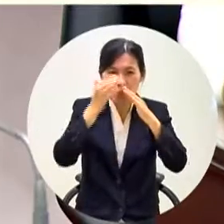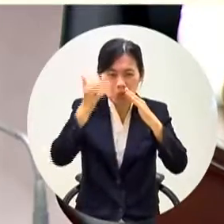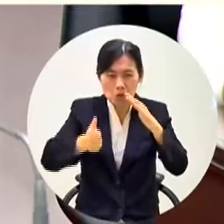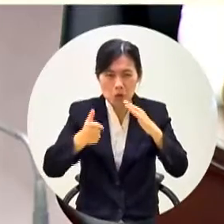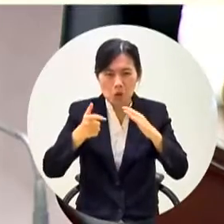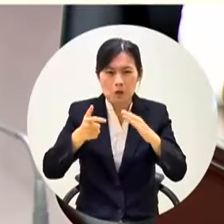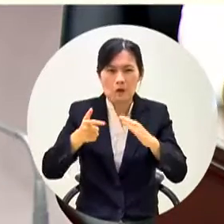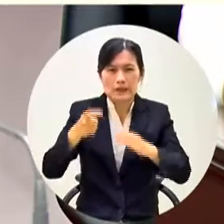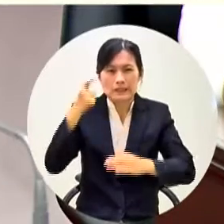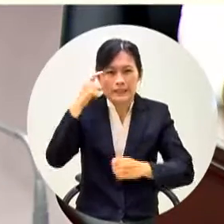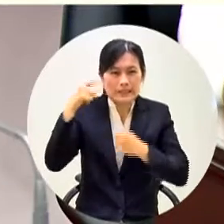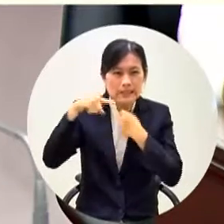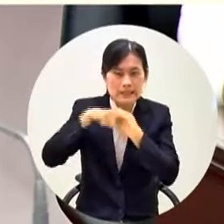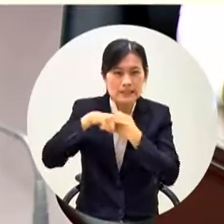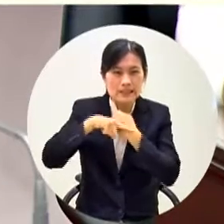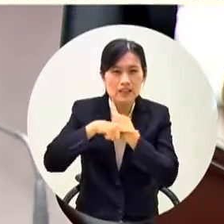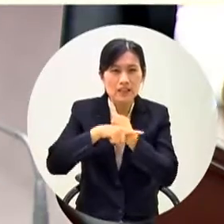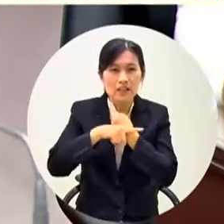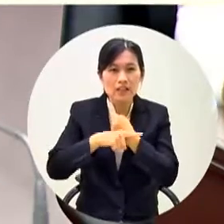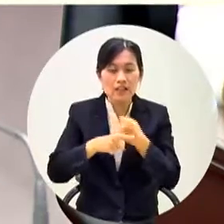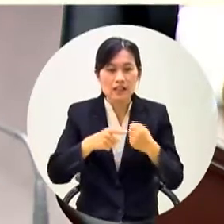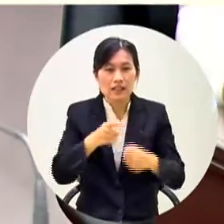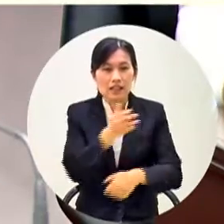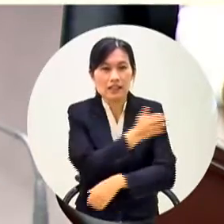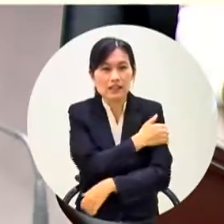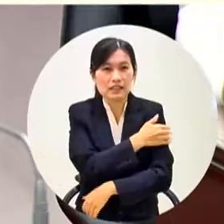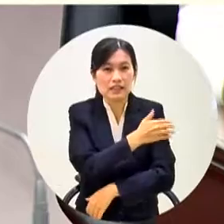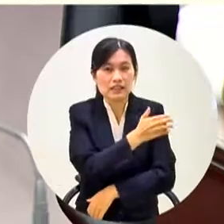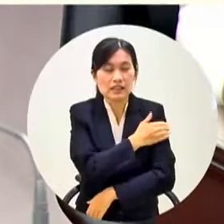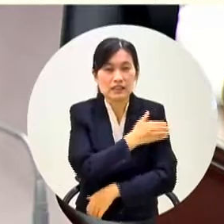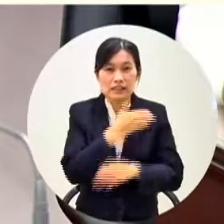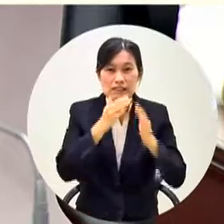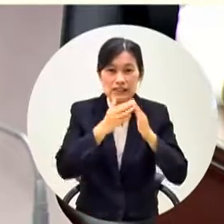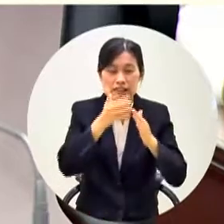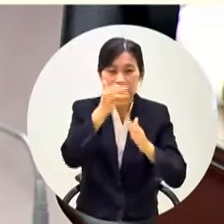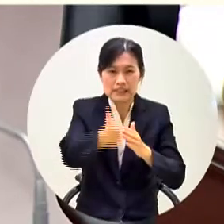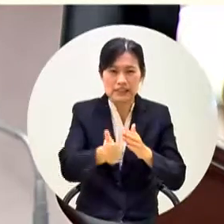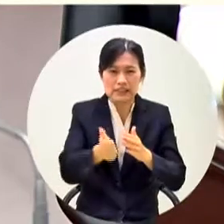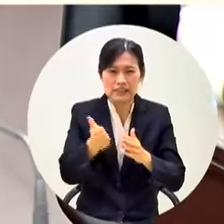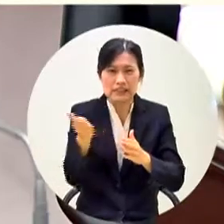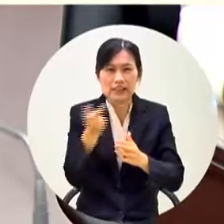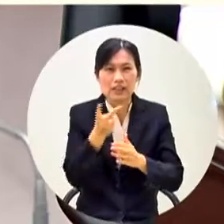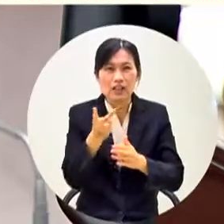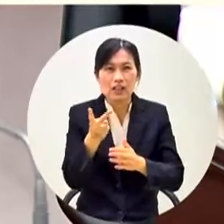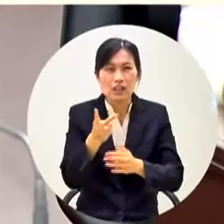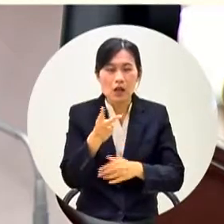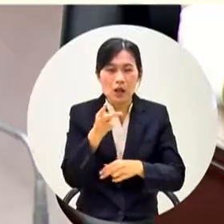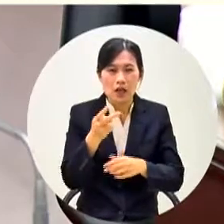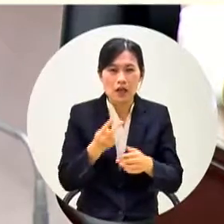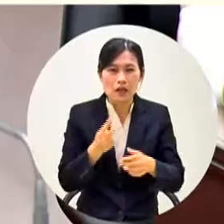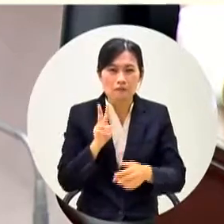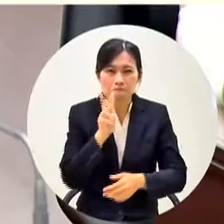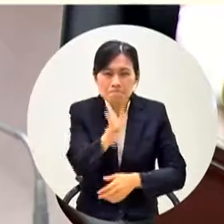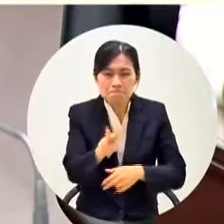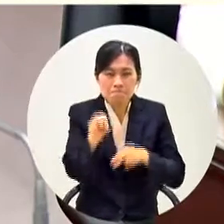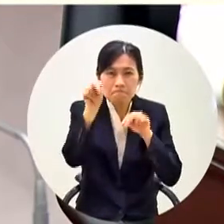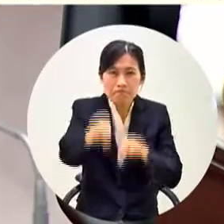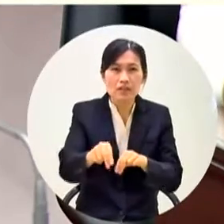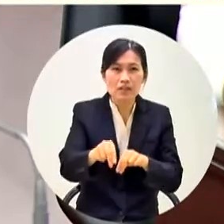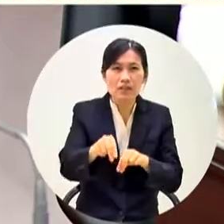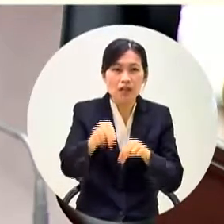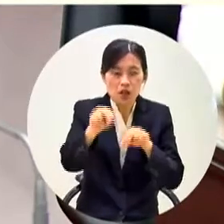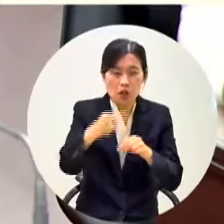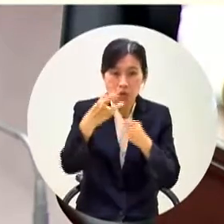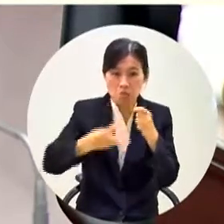他跟陳其邁市長參加高雄市教育教材公會的簽約喔大家說好三年要